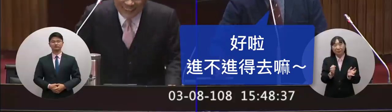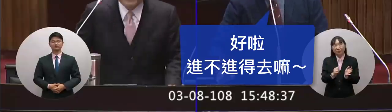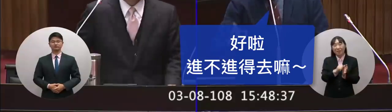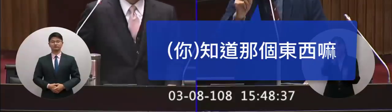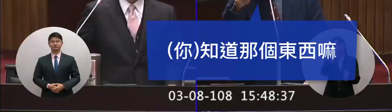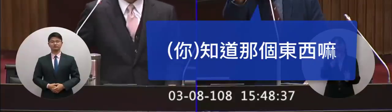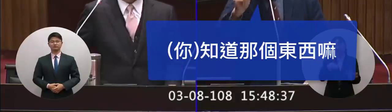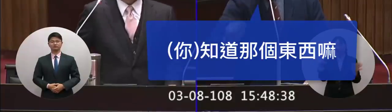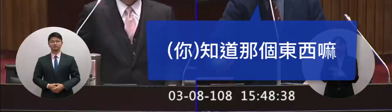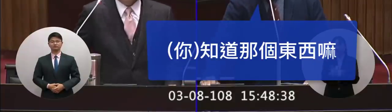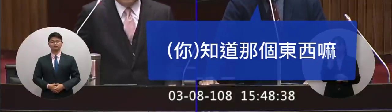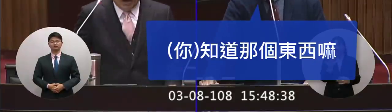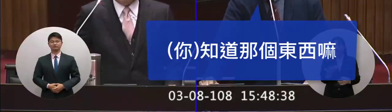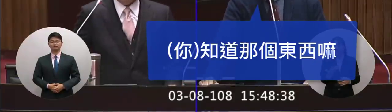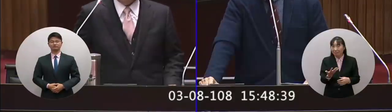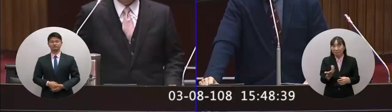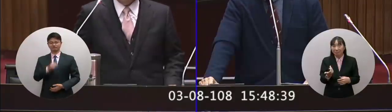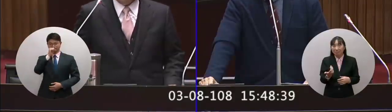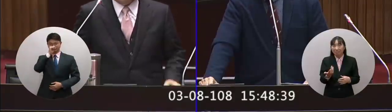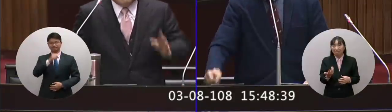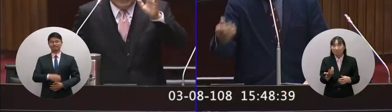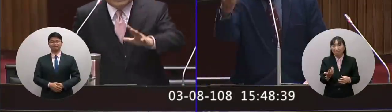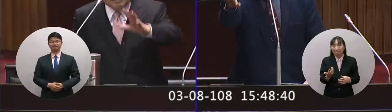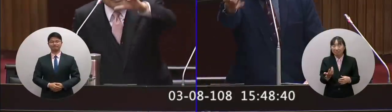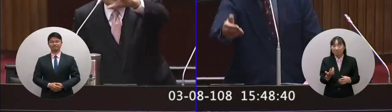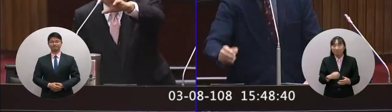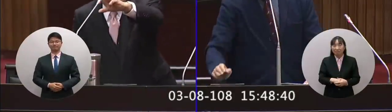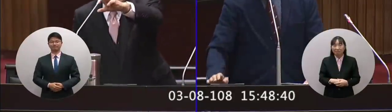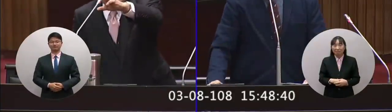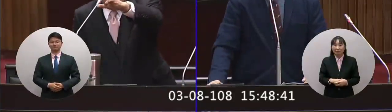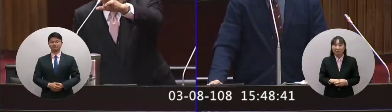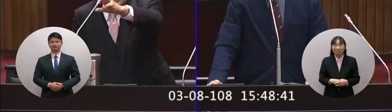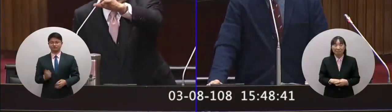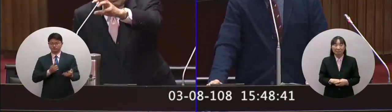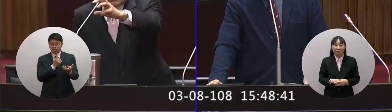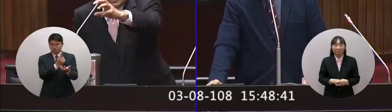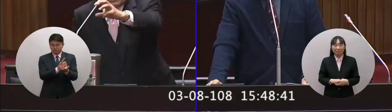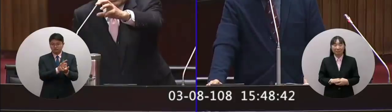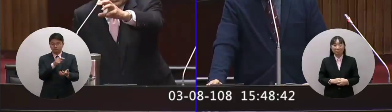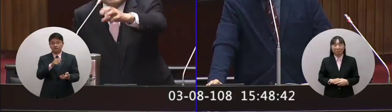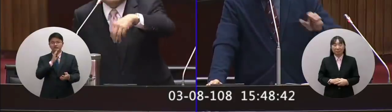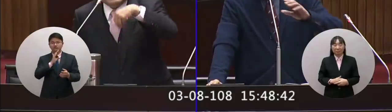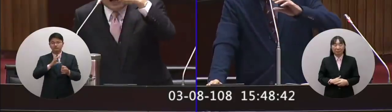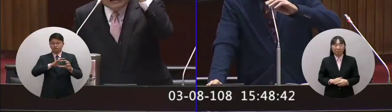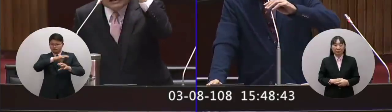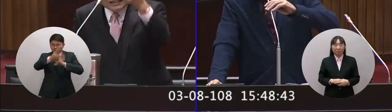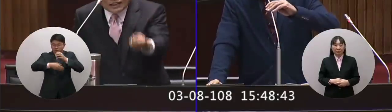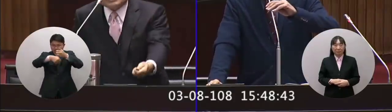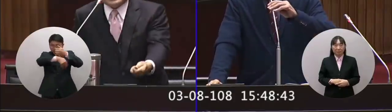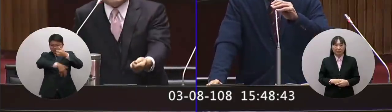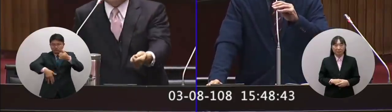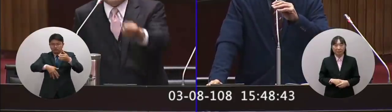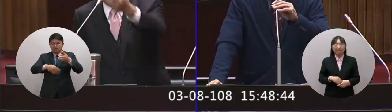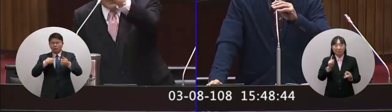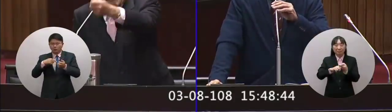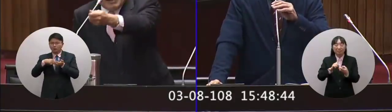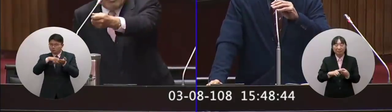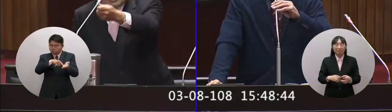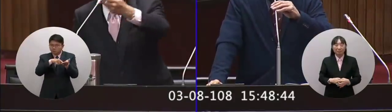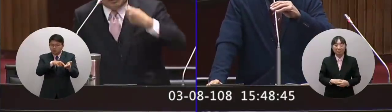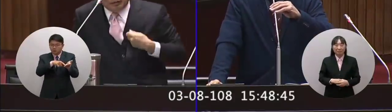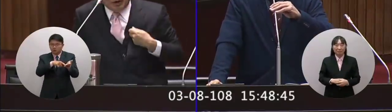AB買AZB知道那些東西AZBAB人家是國際組織我們申請